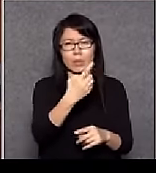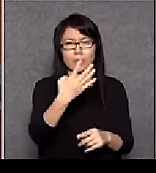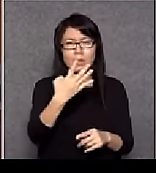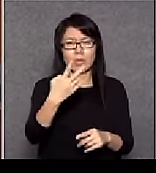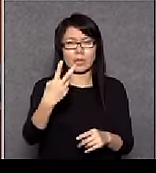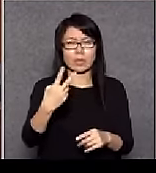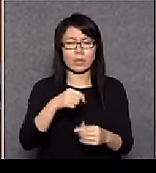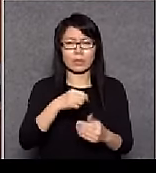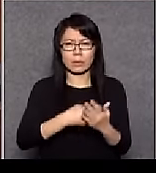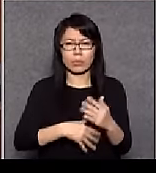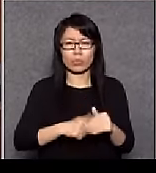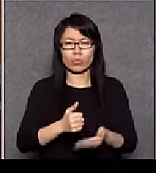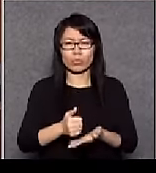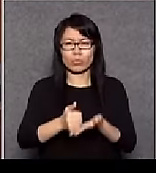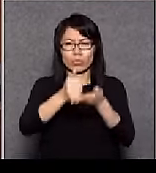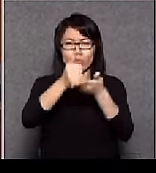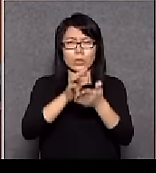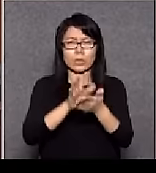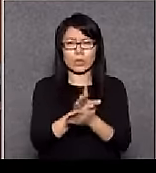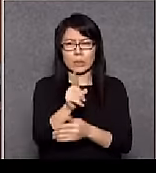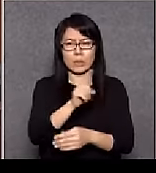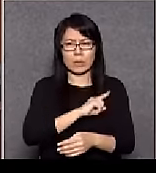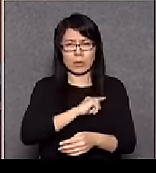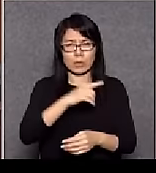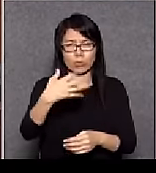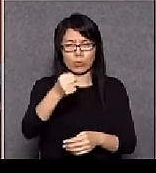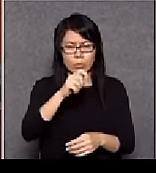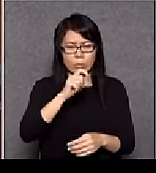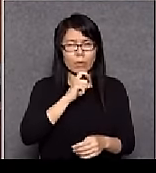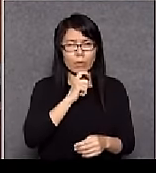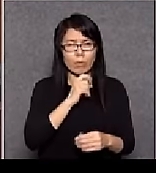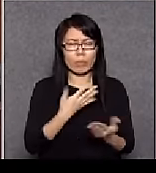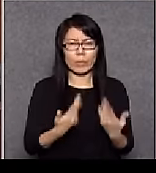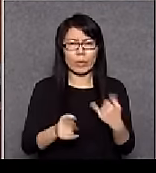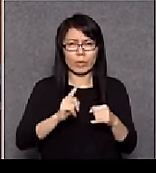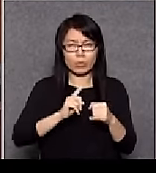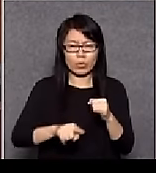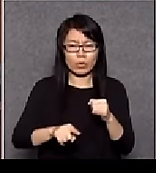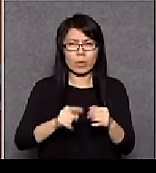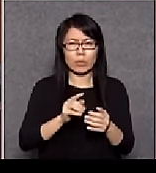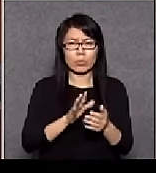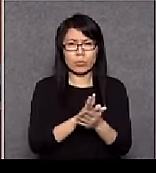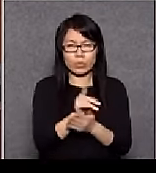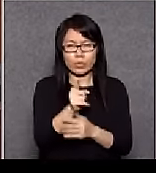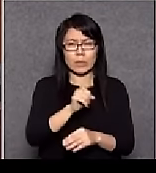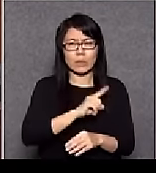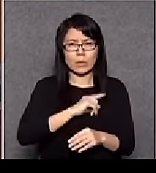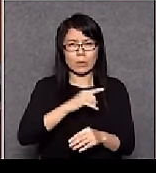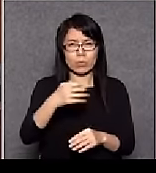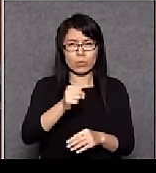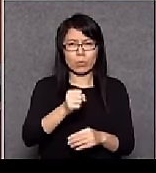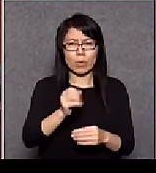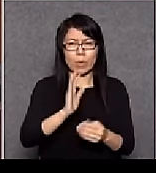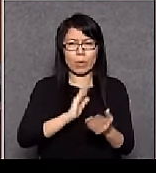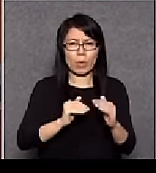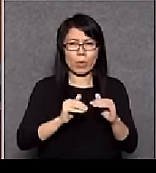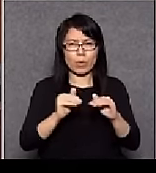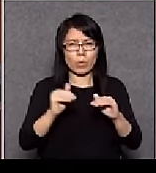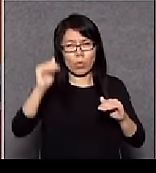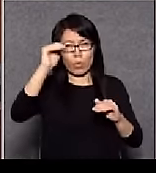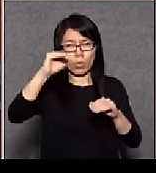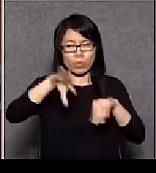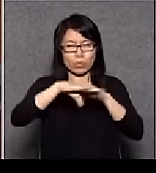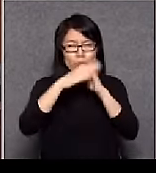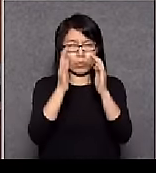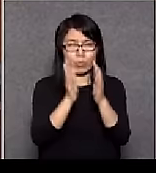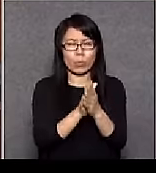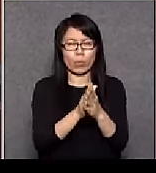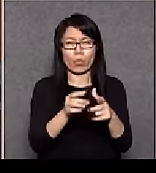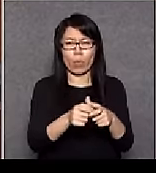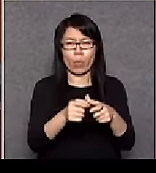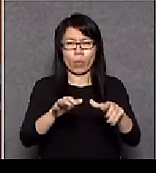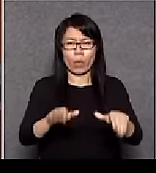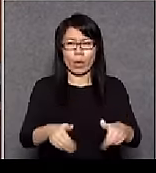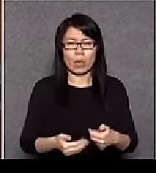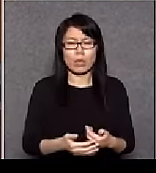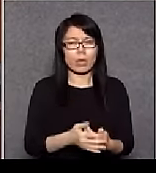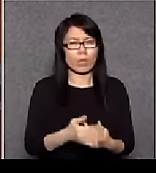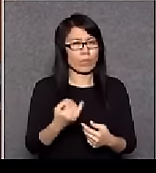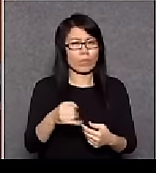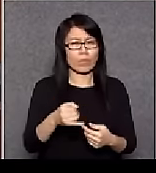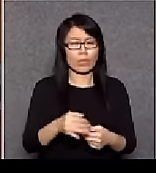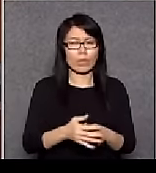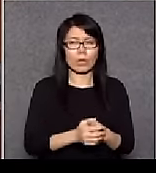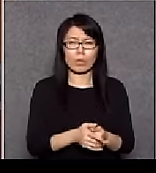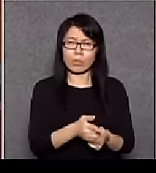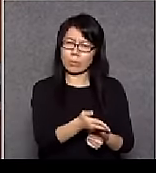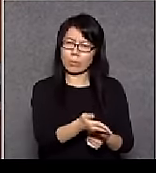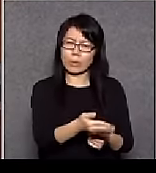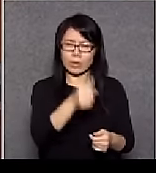是要尊重專業自主但專業自主就不能夠凌駕整體的公眾利益那你